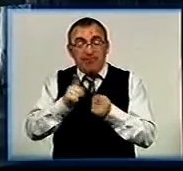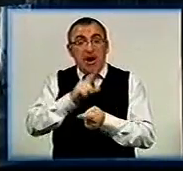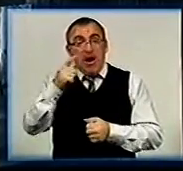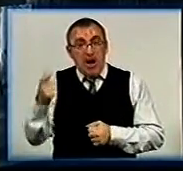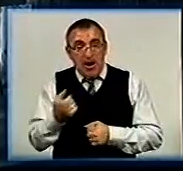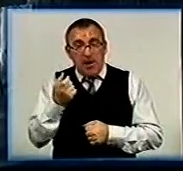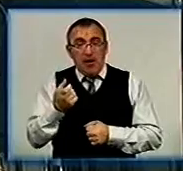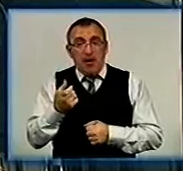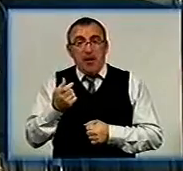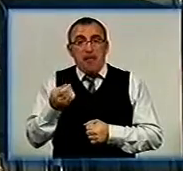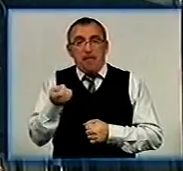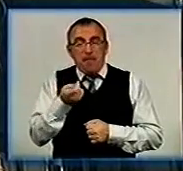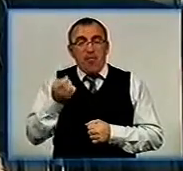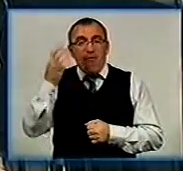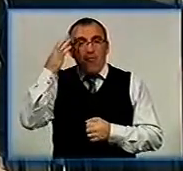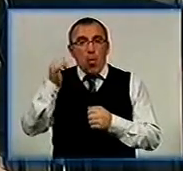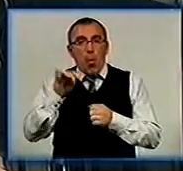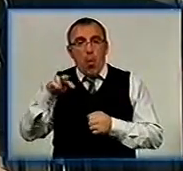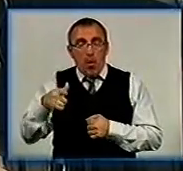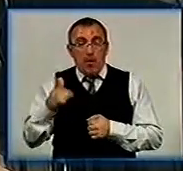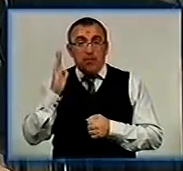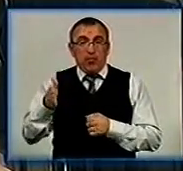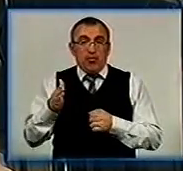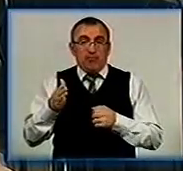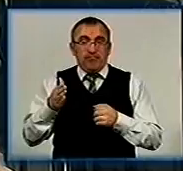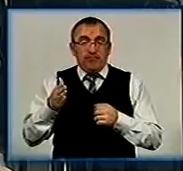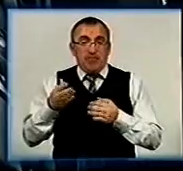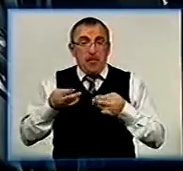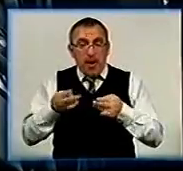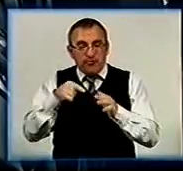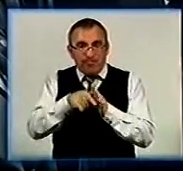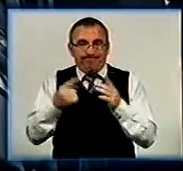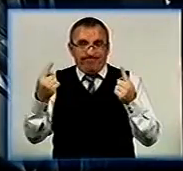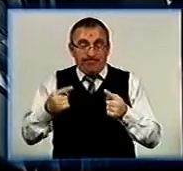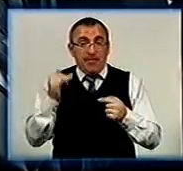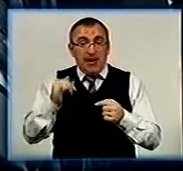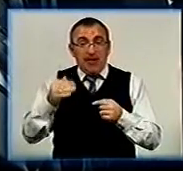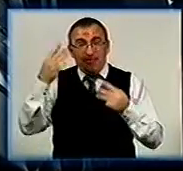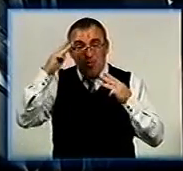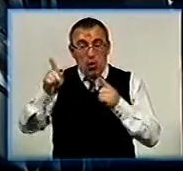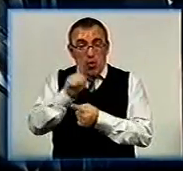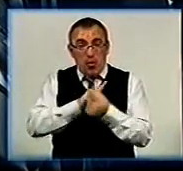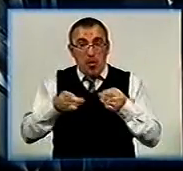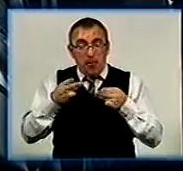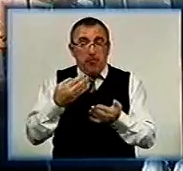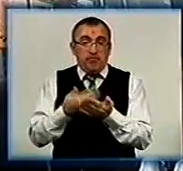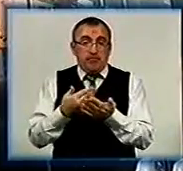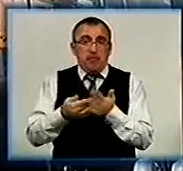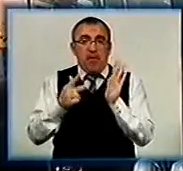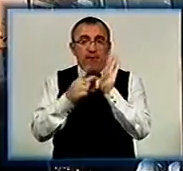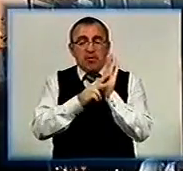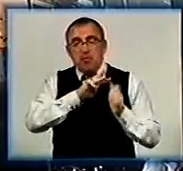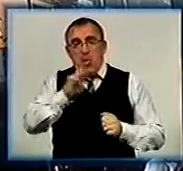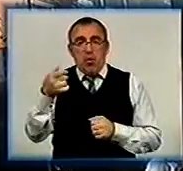перейшли на пиловугільне паливо. Однак воно скоріше зновшує остаткування печей всередині. Вартість модернізації однієї печі коштує майже 8